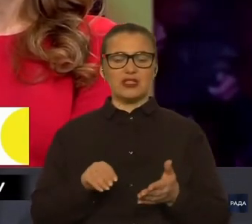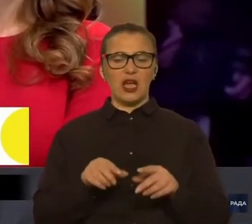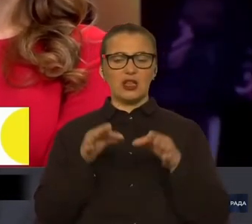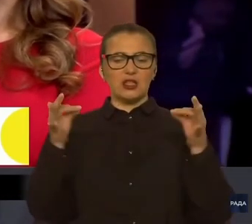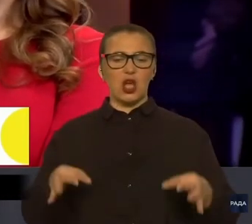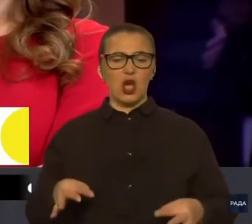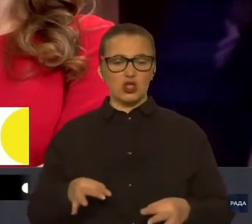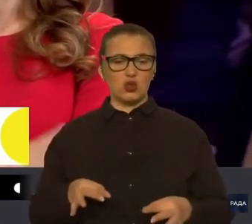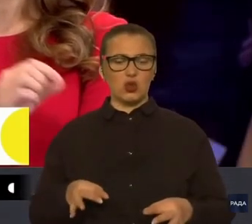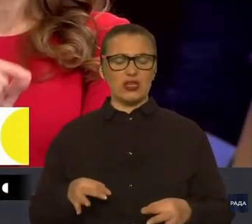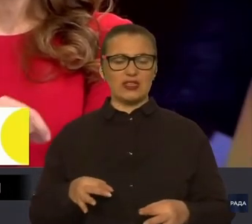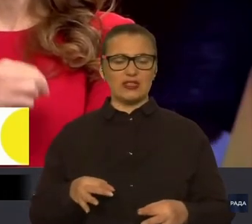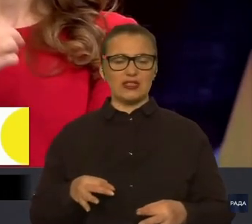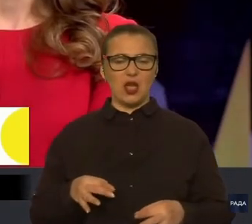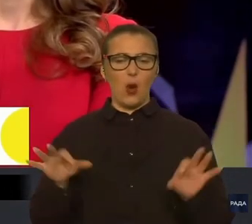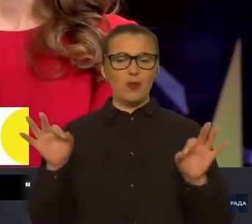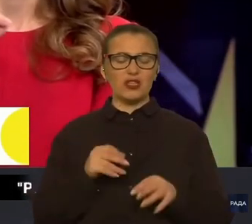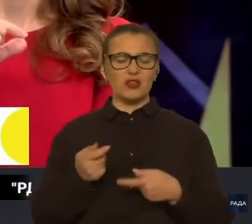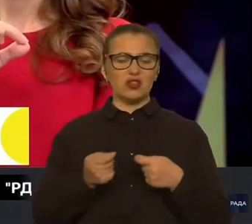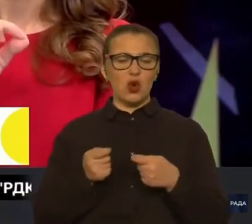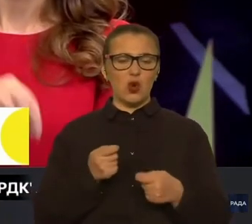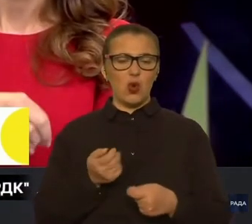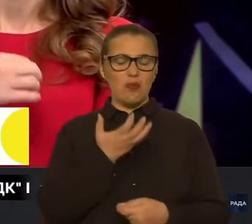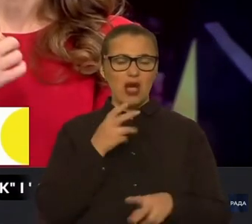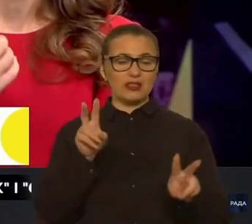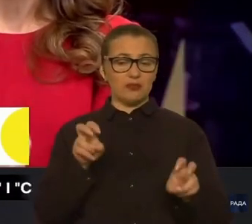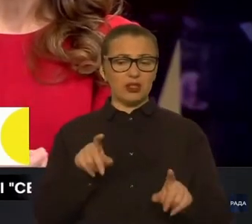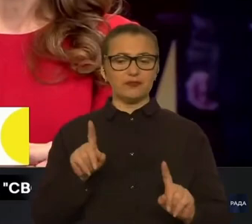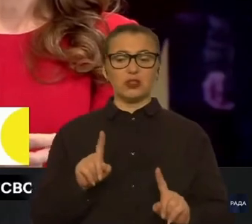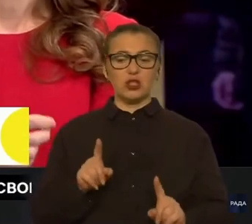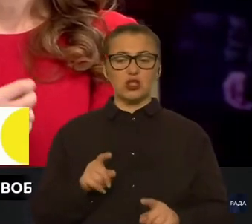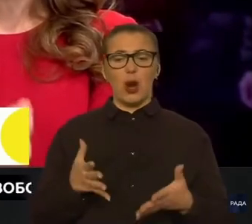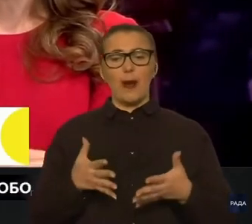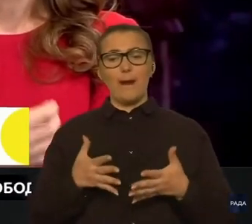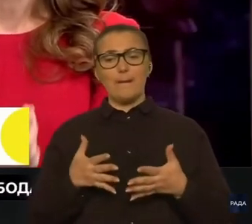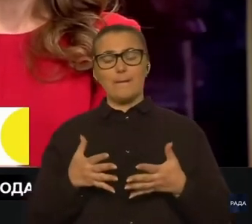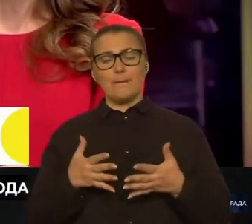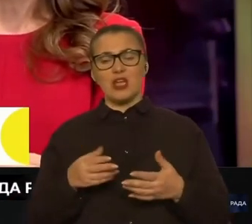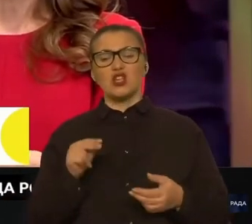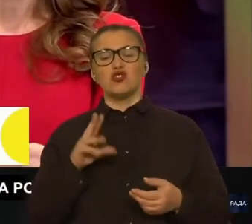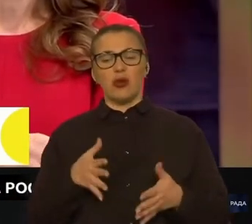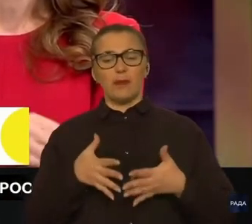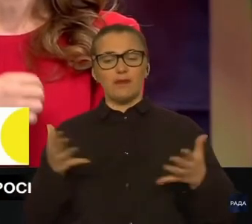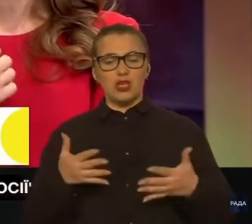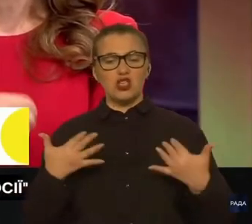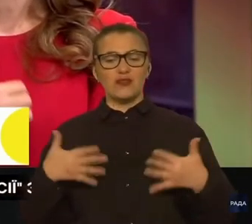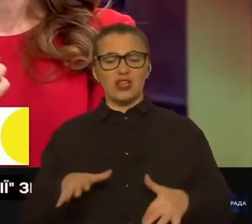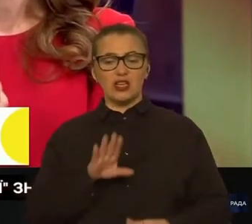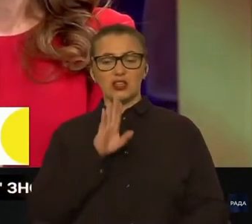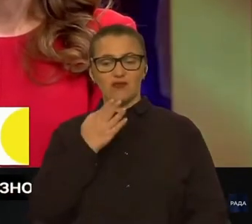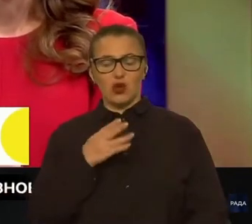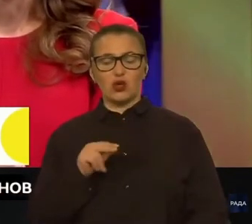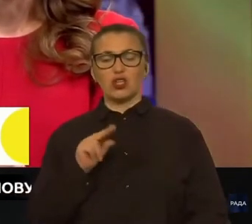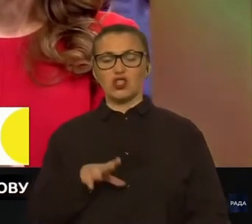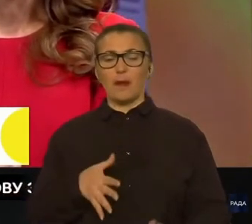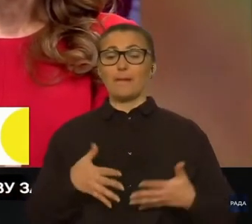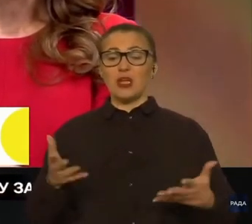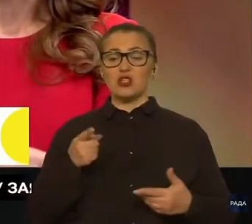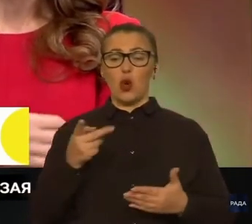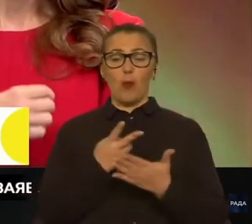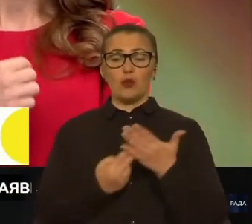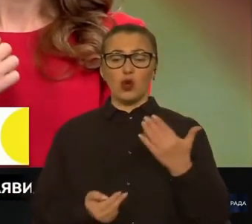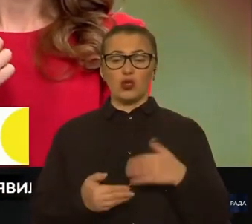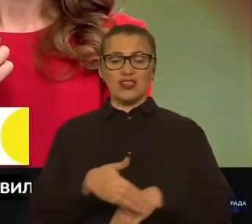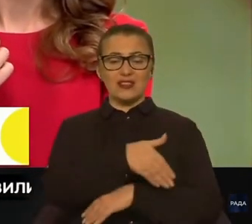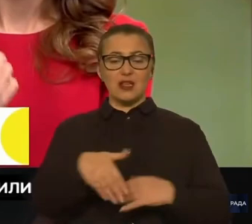Оперативного командування Південь, що більші втрати противника, що більші його програші на лінії